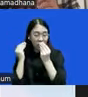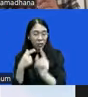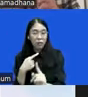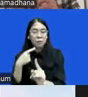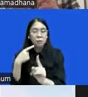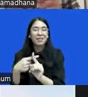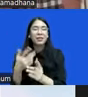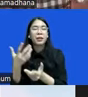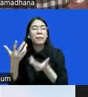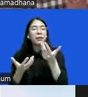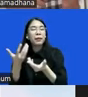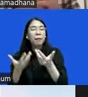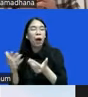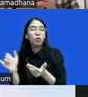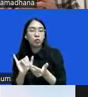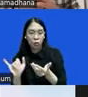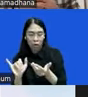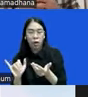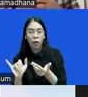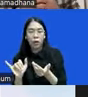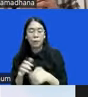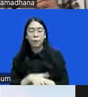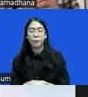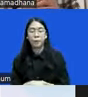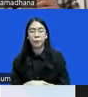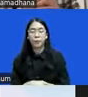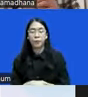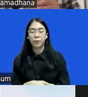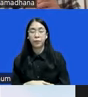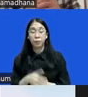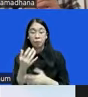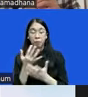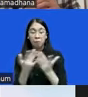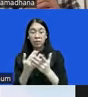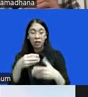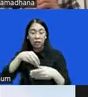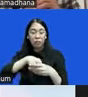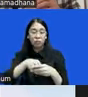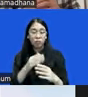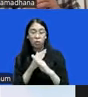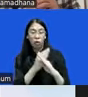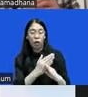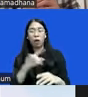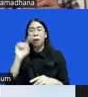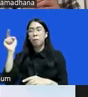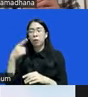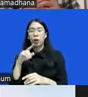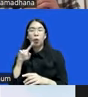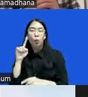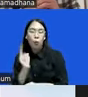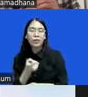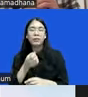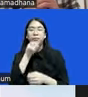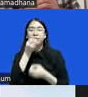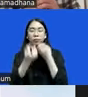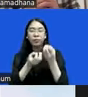dipertimbangkan bahkan kalau usul masyarakat ditolak, pemerintah wajib memberikan argumentasi